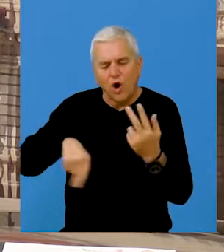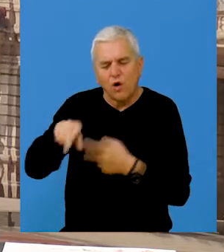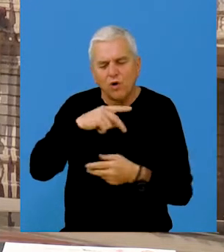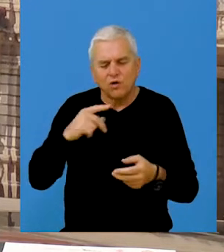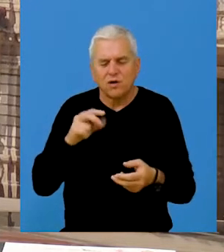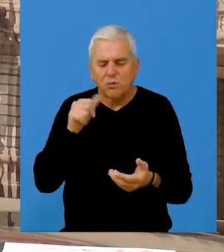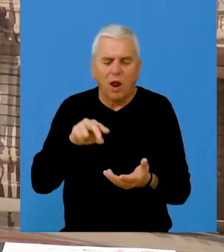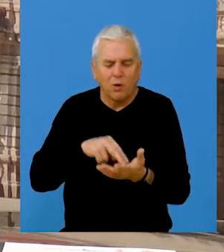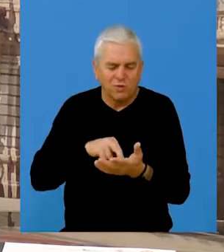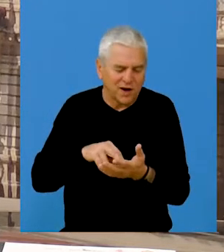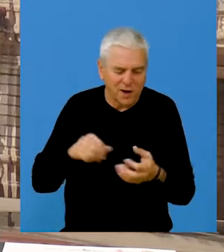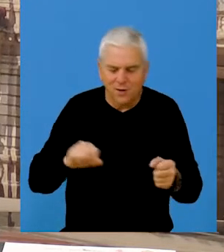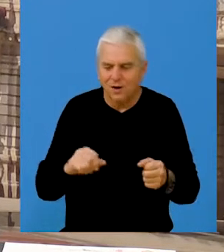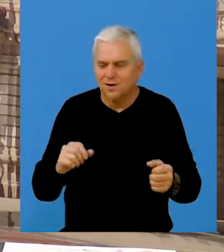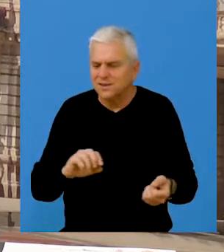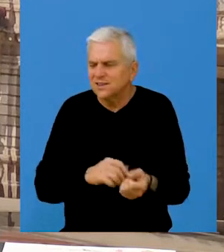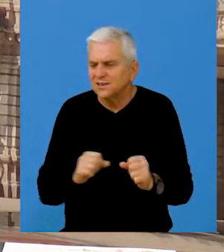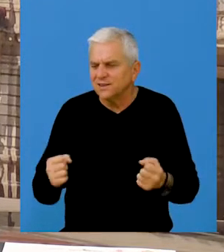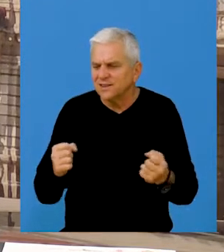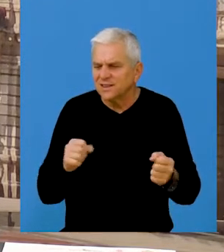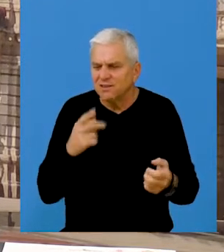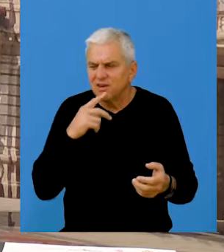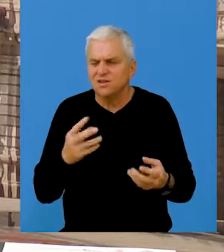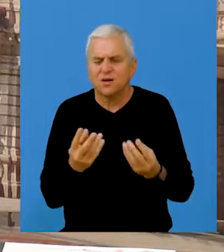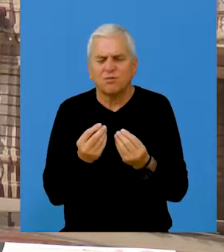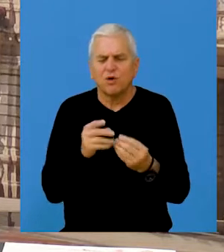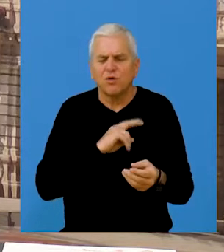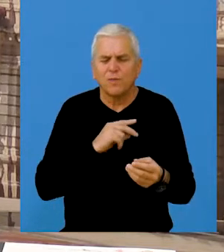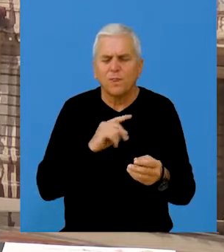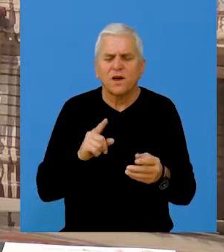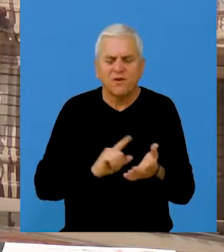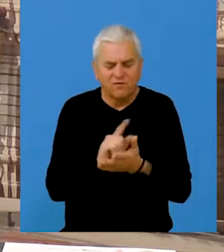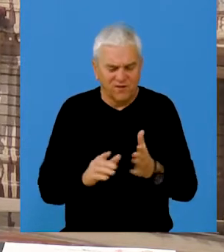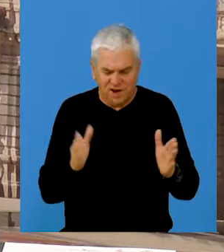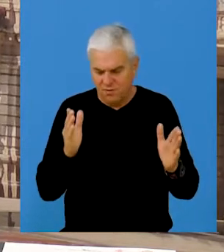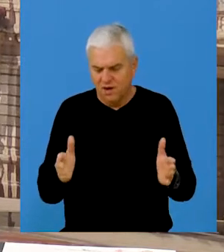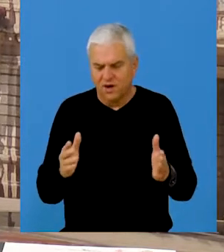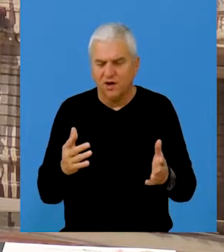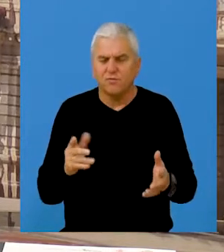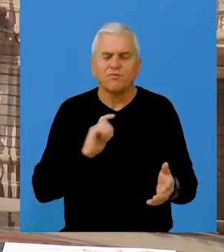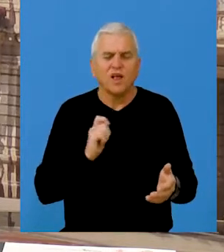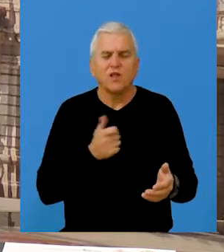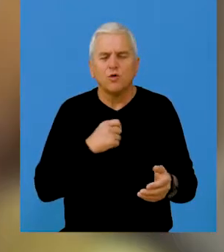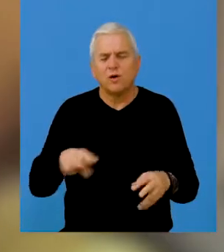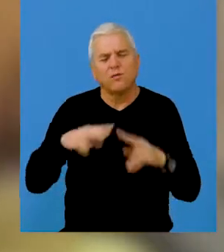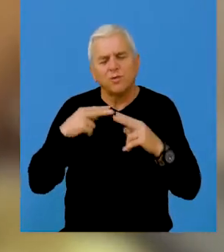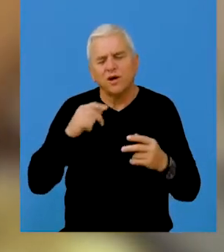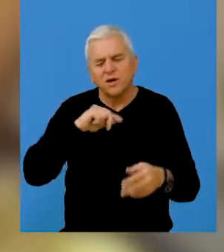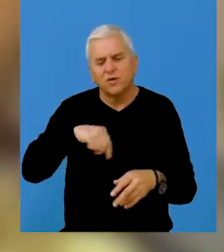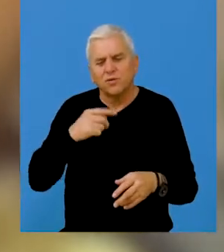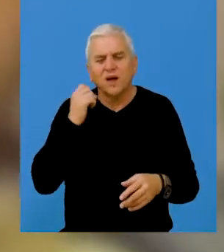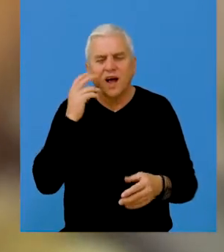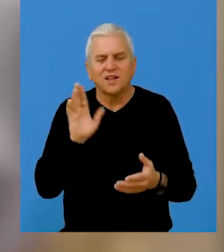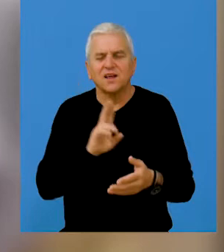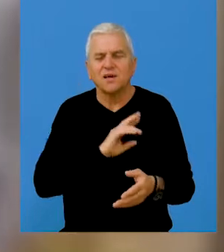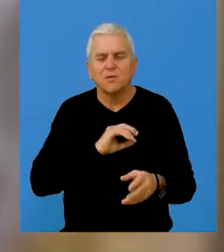ljudi su tu okolo, trema je velika, napetost, pogotovo zato što imate ograničeno vreme. Ljubav prema